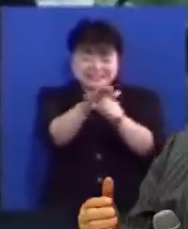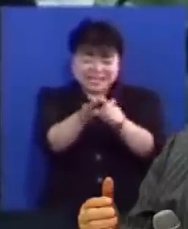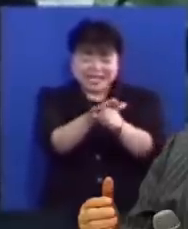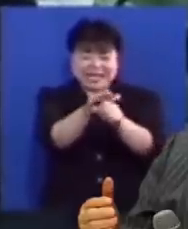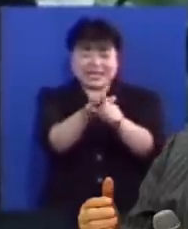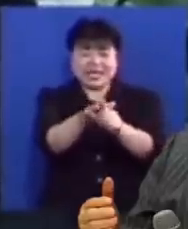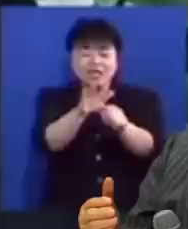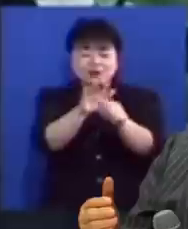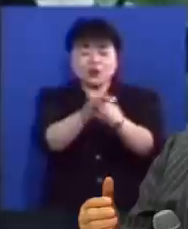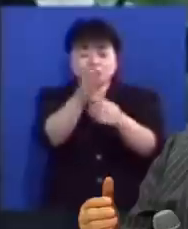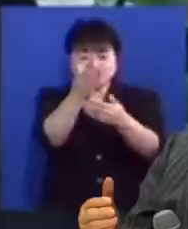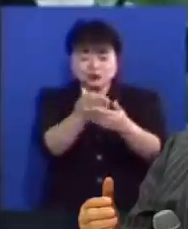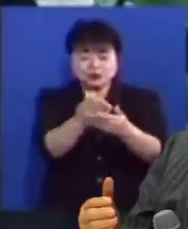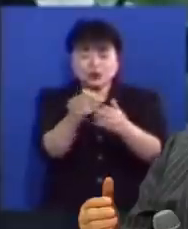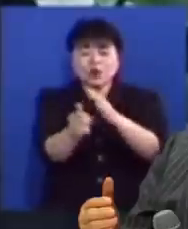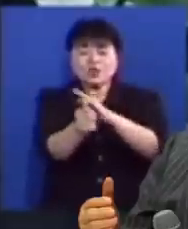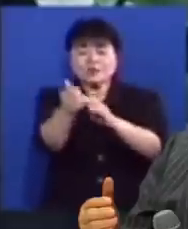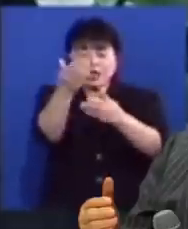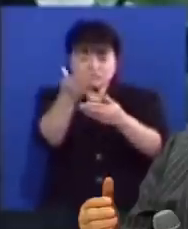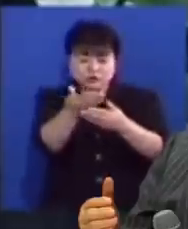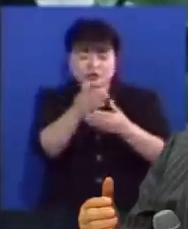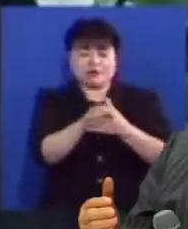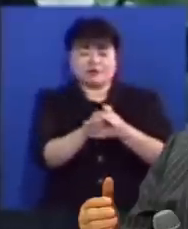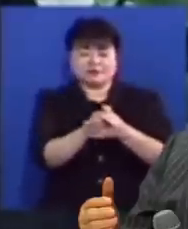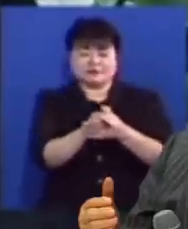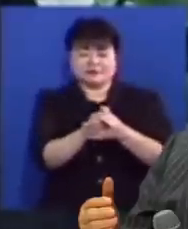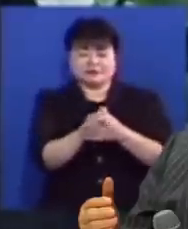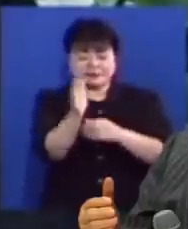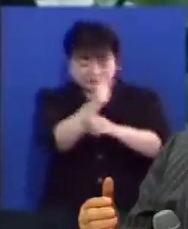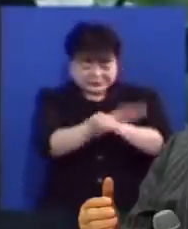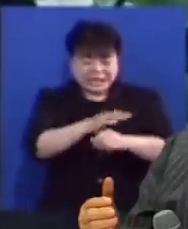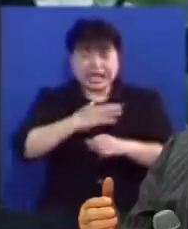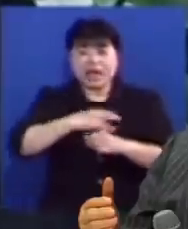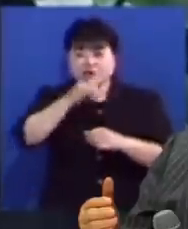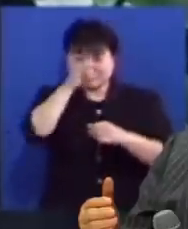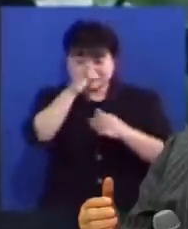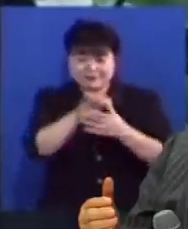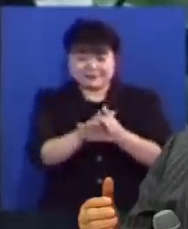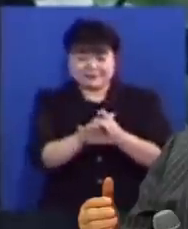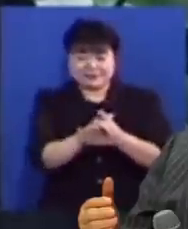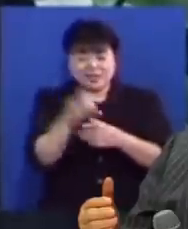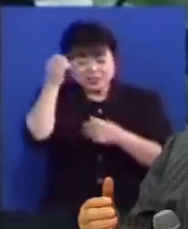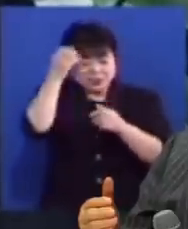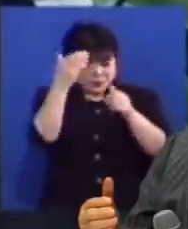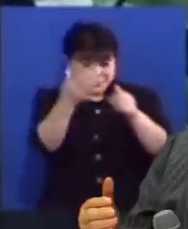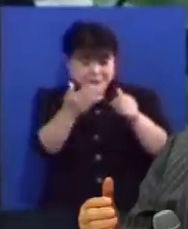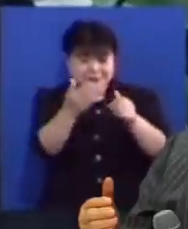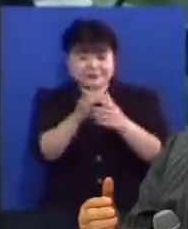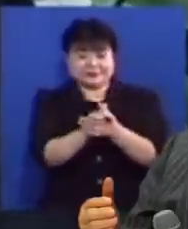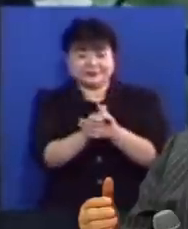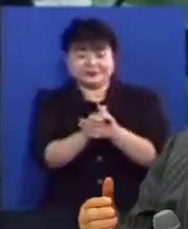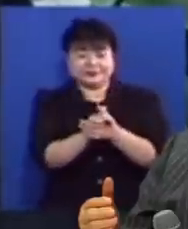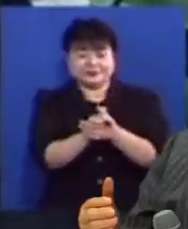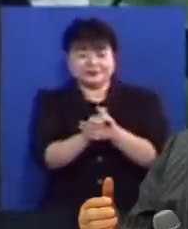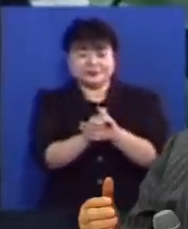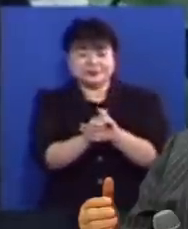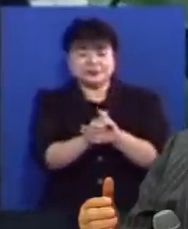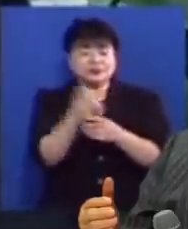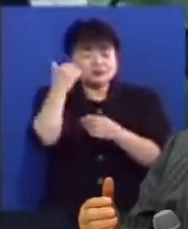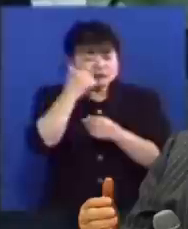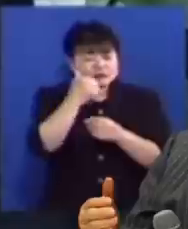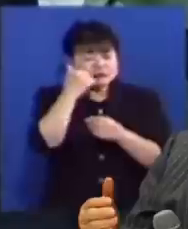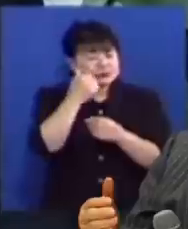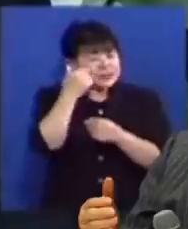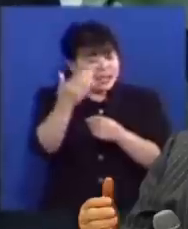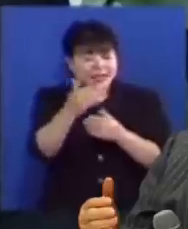도움을 베푸시고 희망을 주신 것은 잘 알고 있습니다 그런데 성령님은 어떠한 분이실까요?